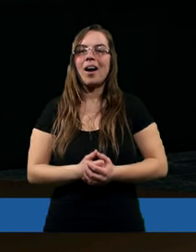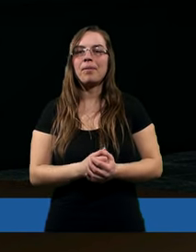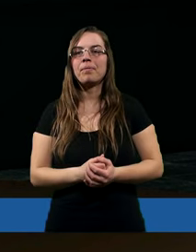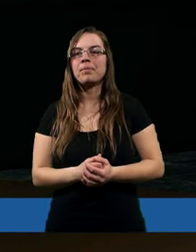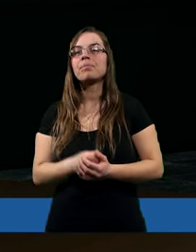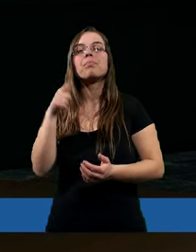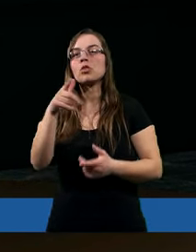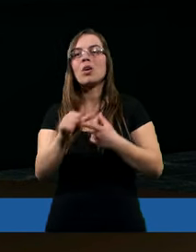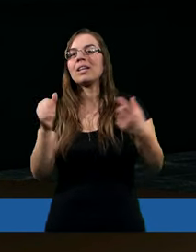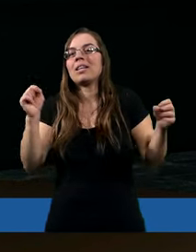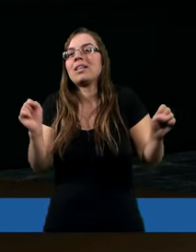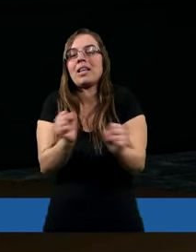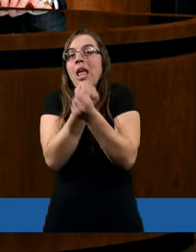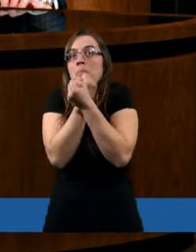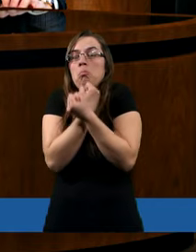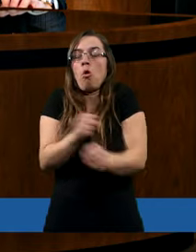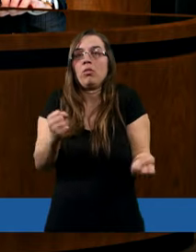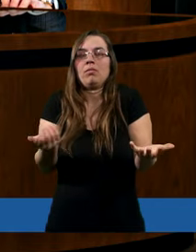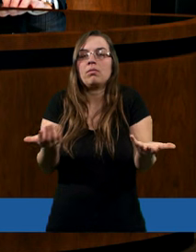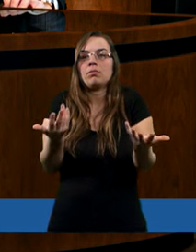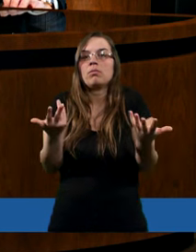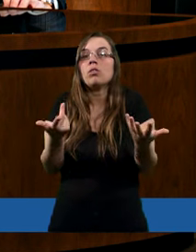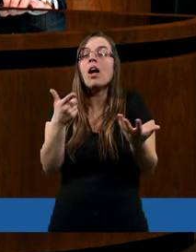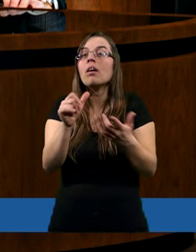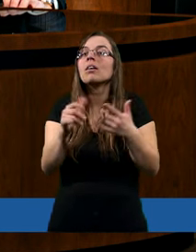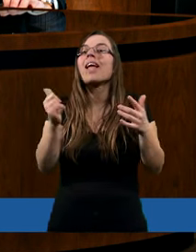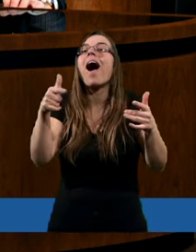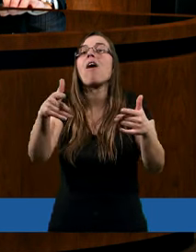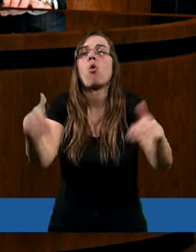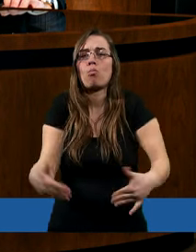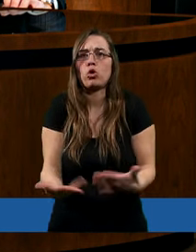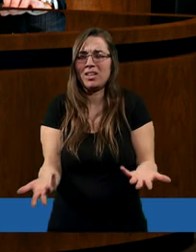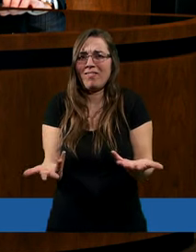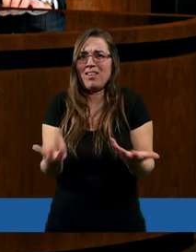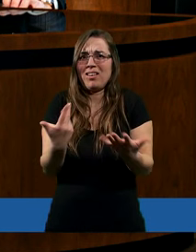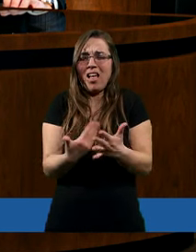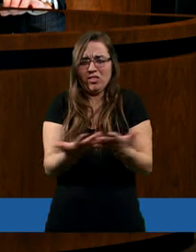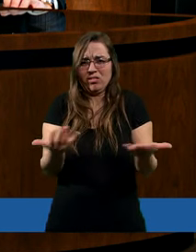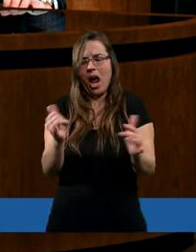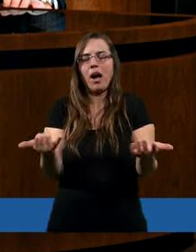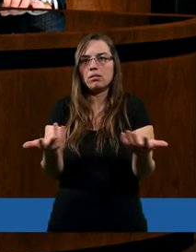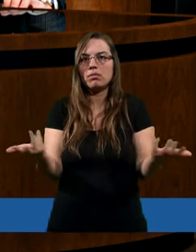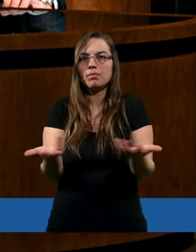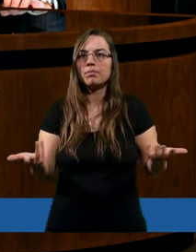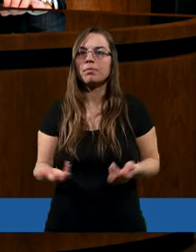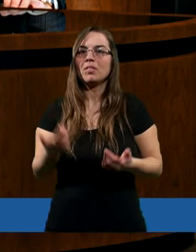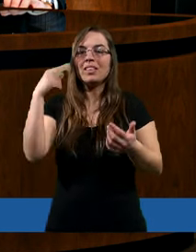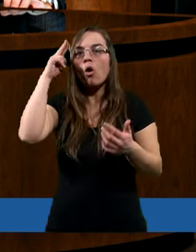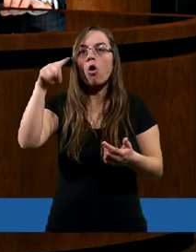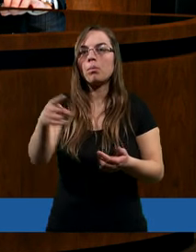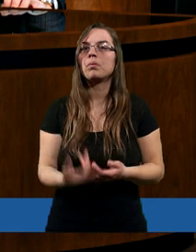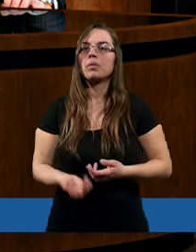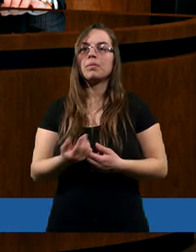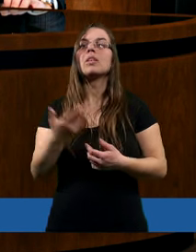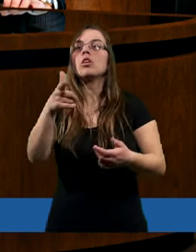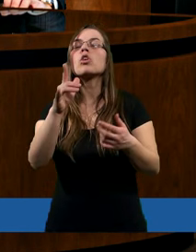I jak to możliwe? No jak to możliwe? I dlatego Pan Jezus mówi, używa